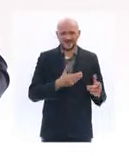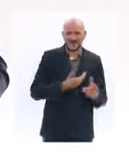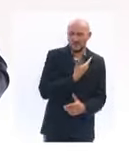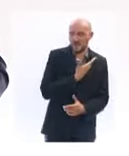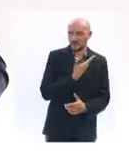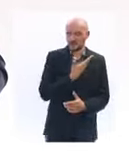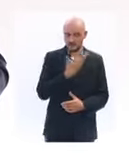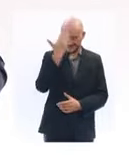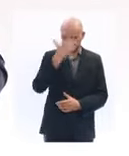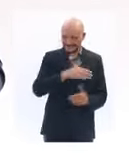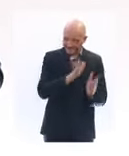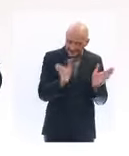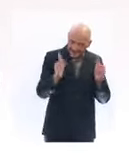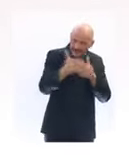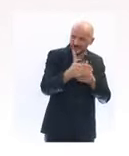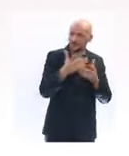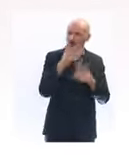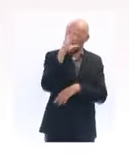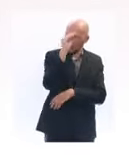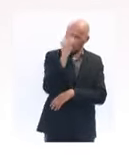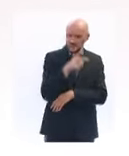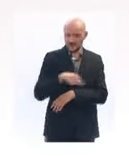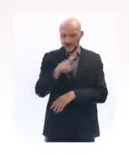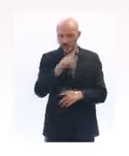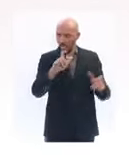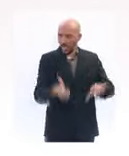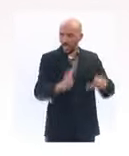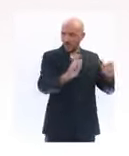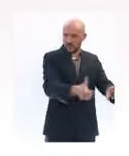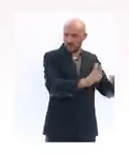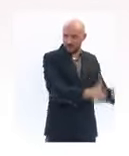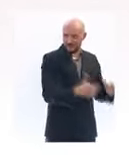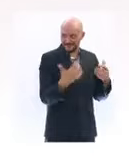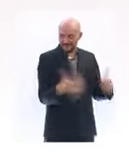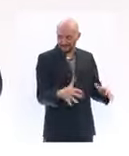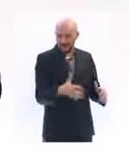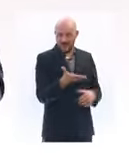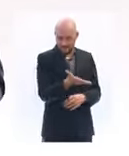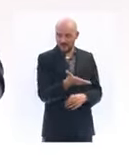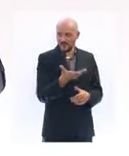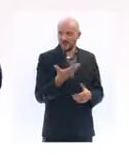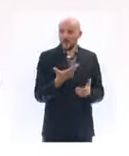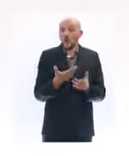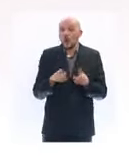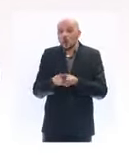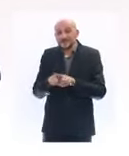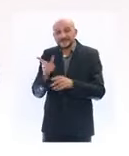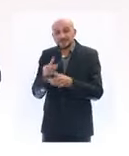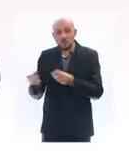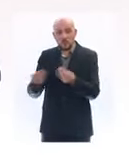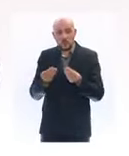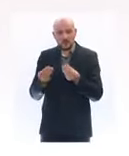souffrir, qui souffrent déjà de cette crise. Je pense aussi à des populations particulières, les jeunes,